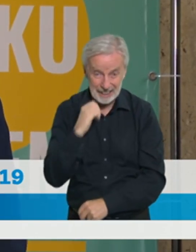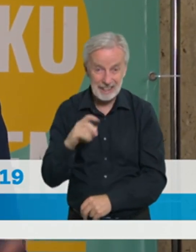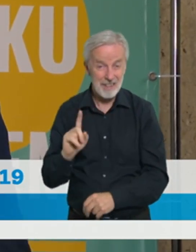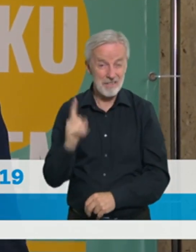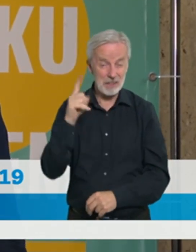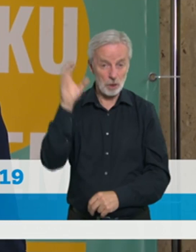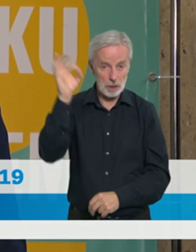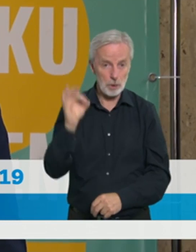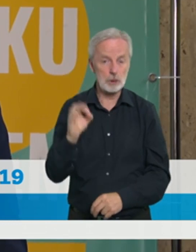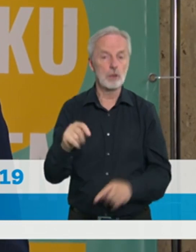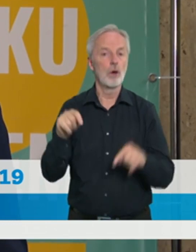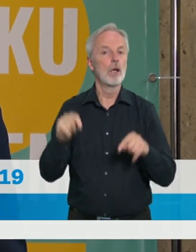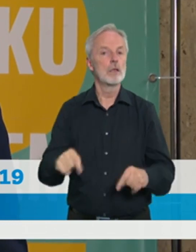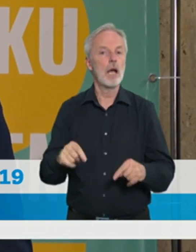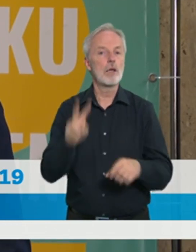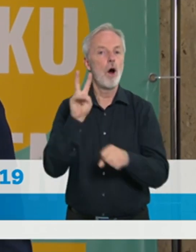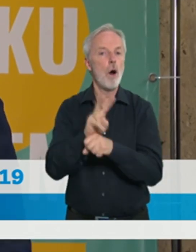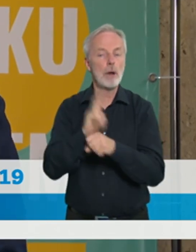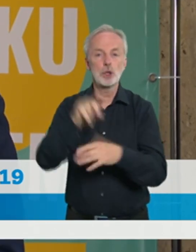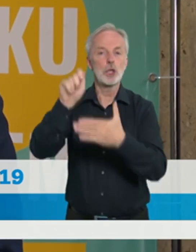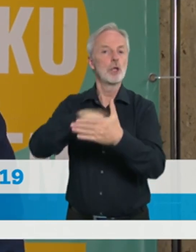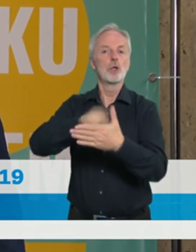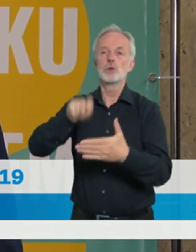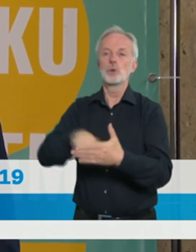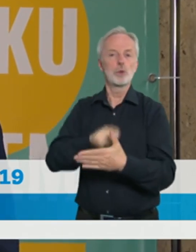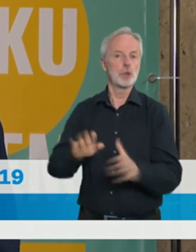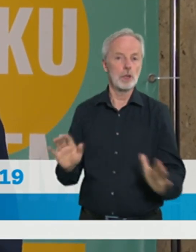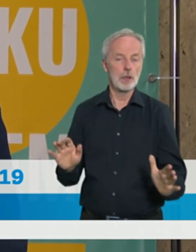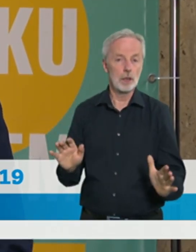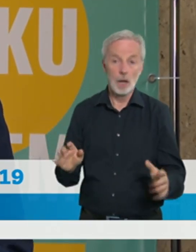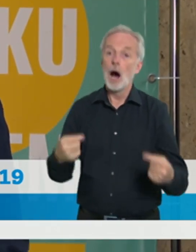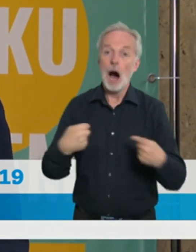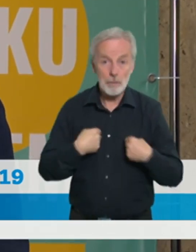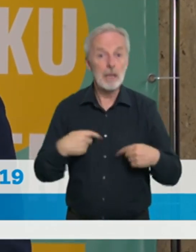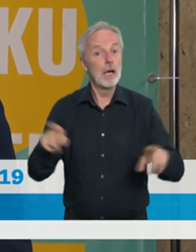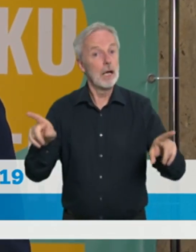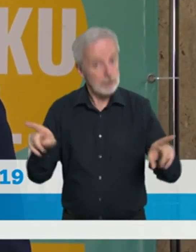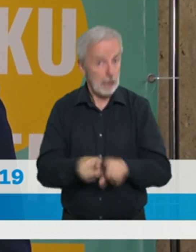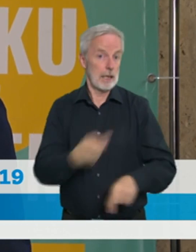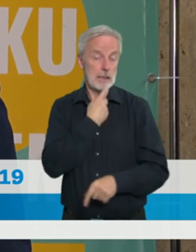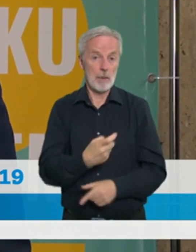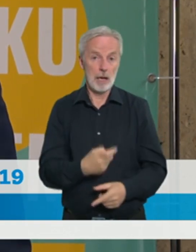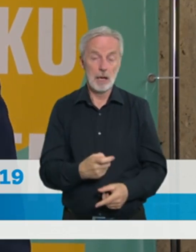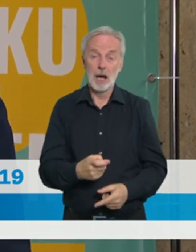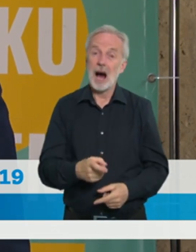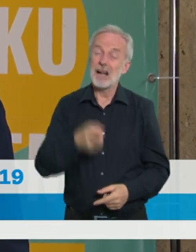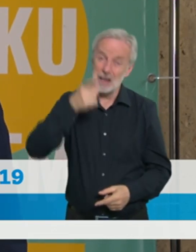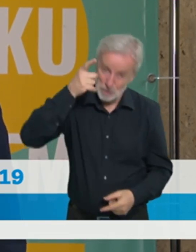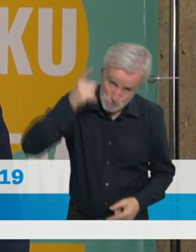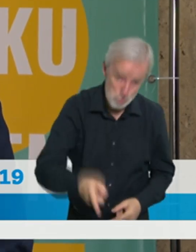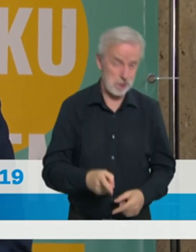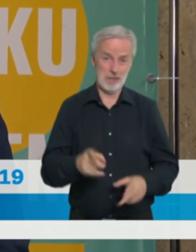chvíli ruší veškerá protiepidemická opatření. My samozřejmě chceme tohoto také dosáhnout, ale nedosáhneme to bez spolupráce